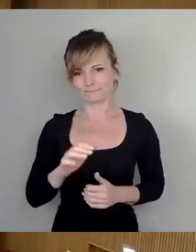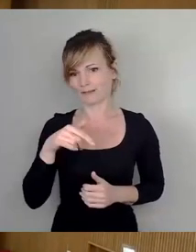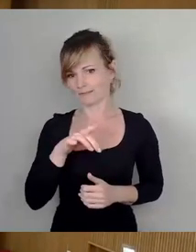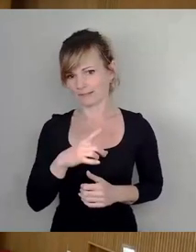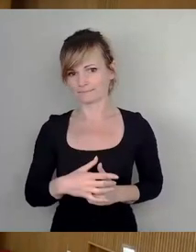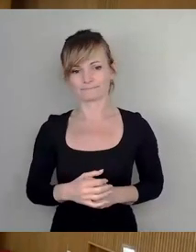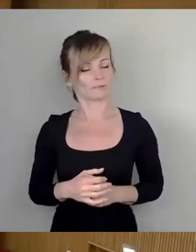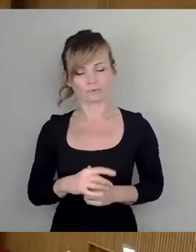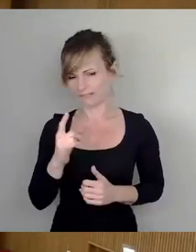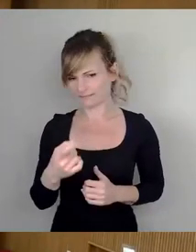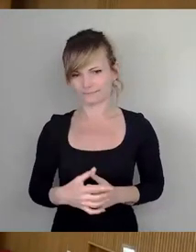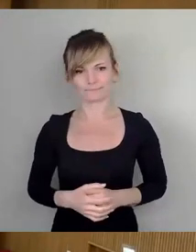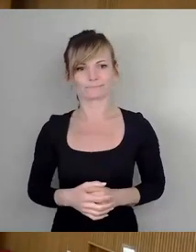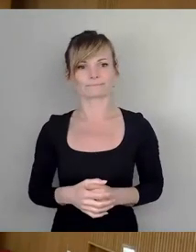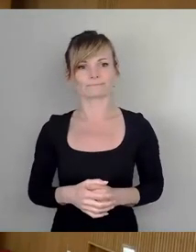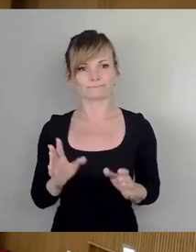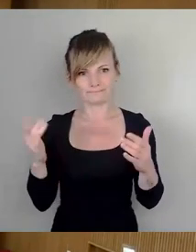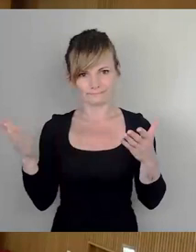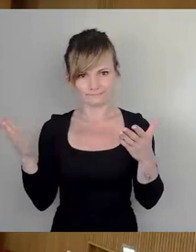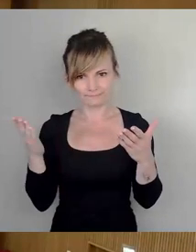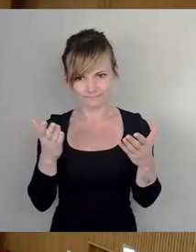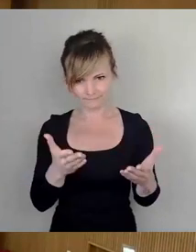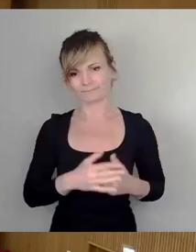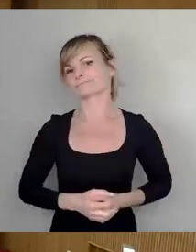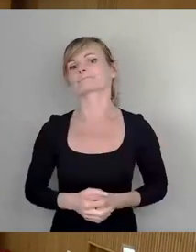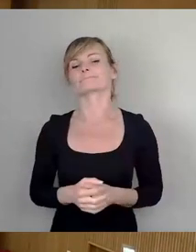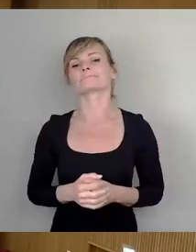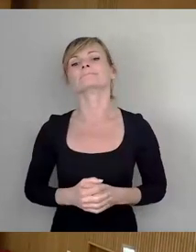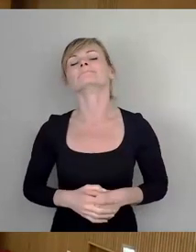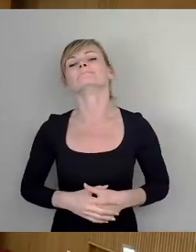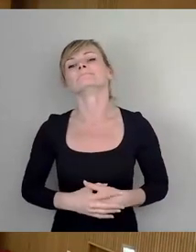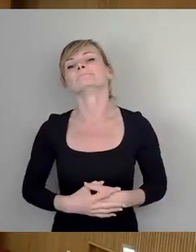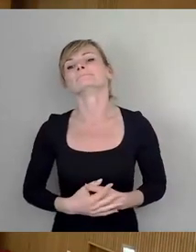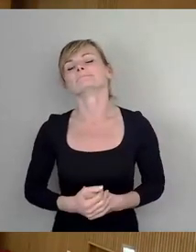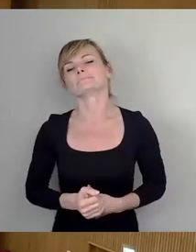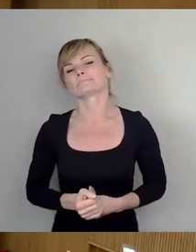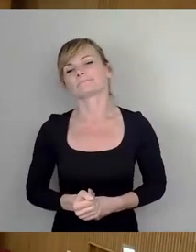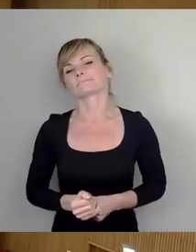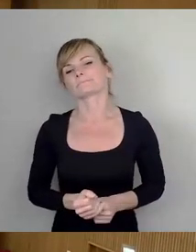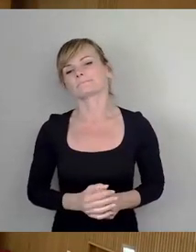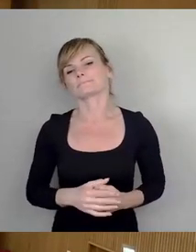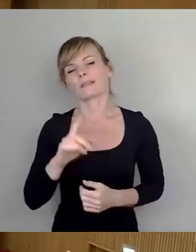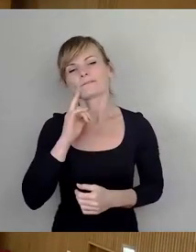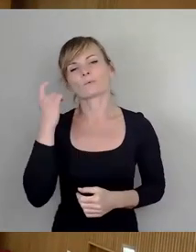Auch nicht. Und jetzt wurde Frau Krause danach, Herr Dr. Deppett, bitteschön.